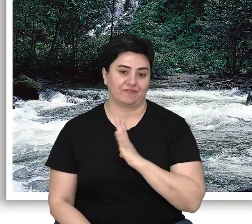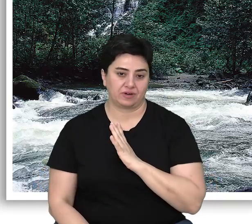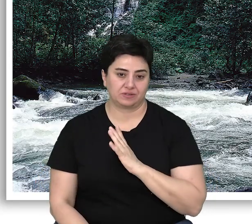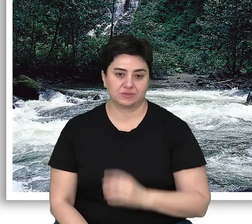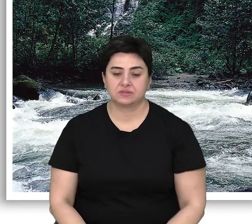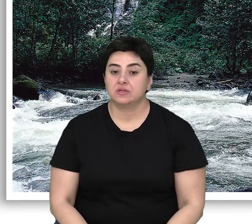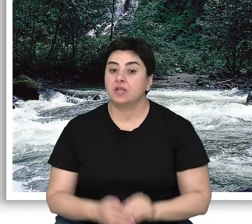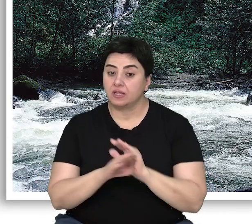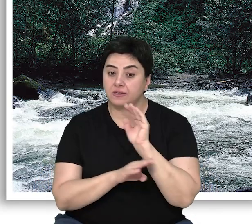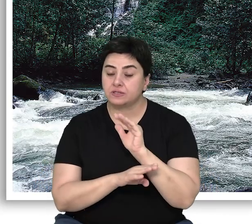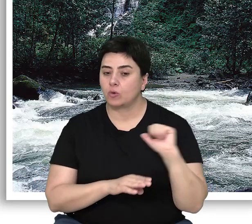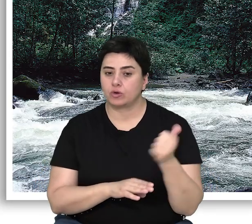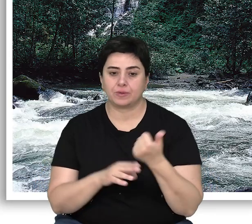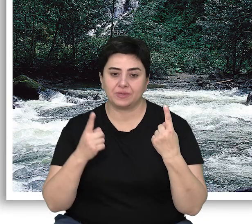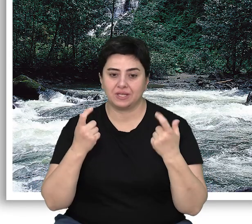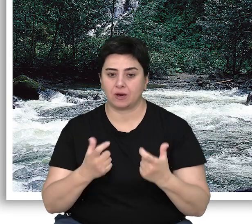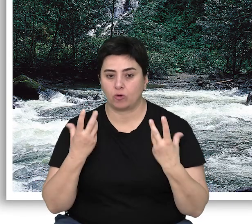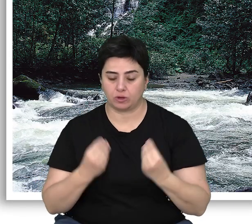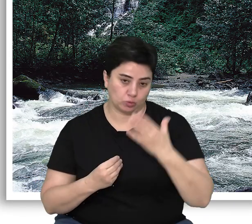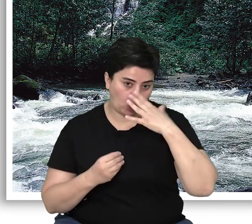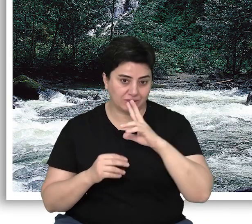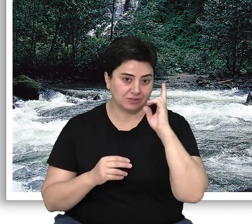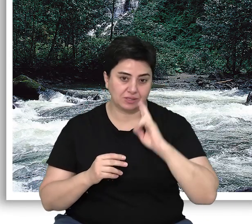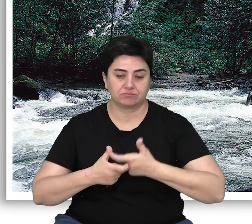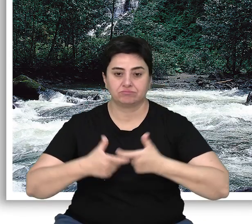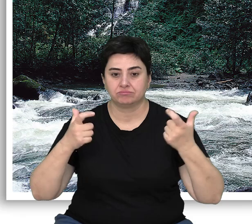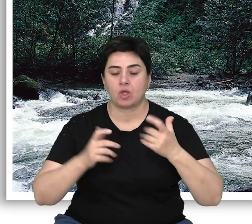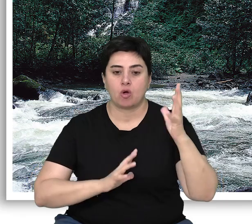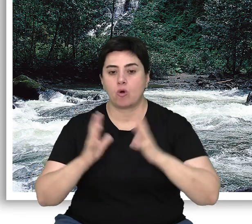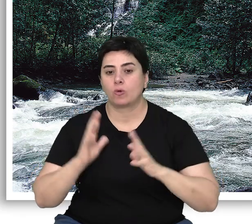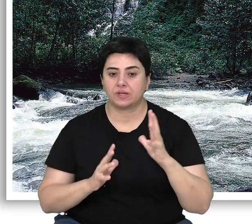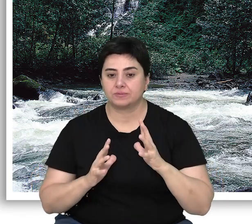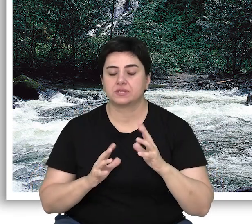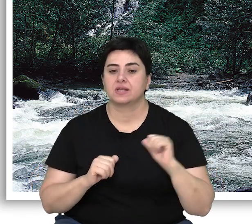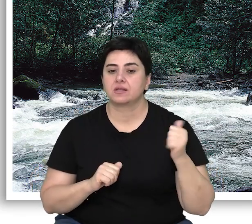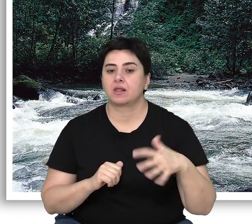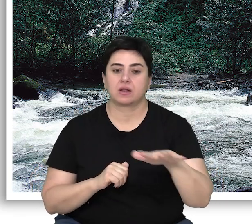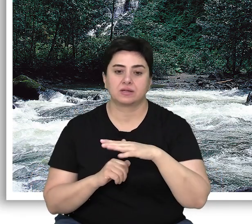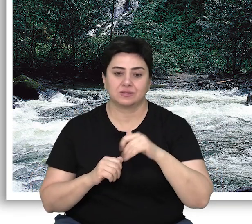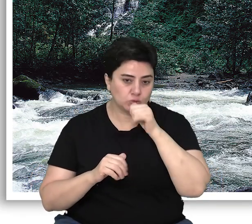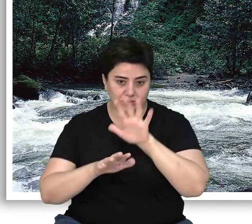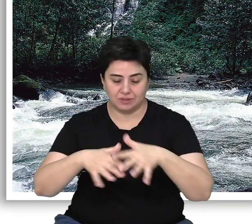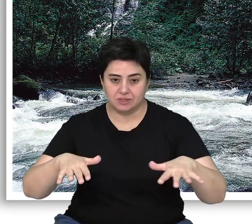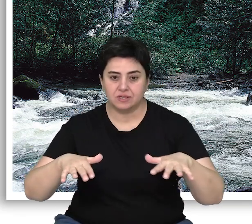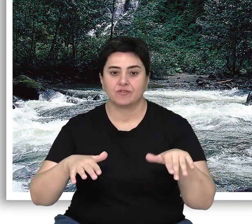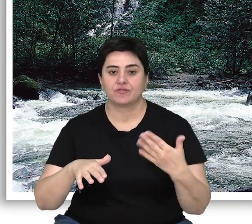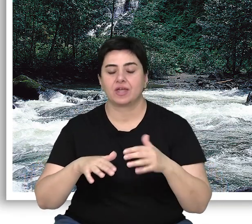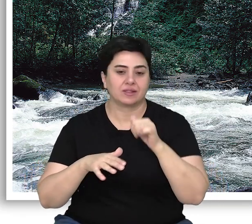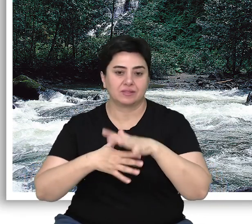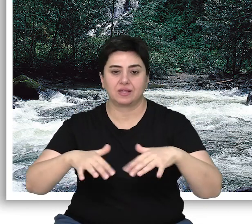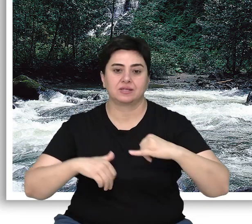Yaşantımızda önemli bir yeri olan doğal zenginlik kaynağı ormanlarımız genellikle kıyılarımızda ve